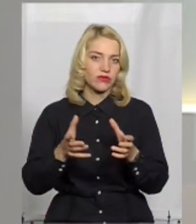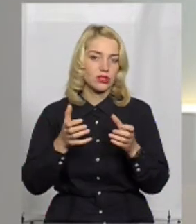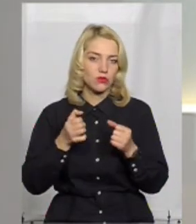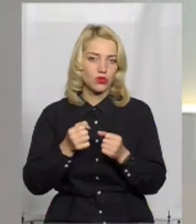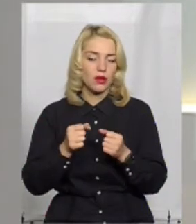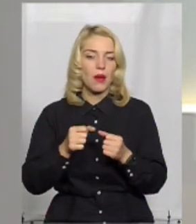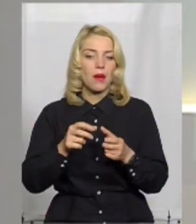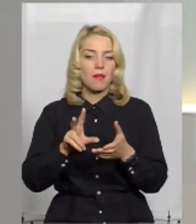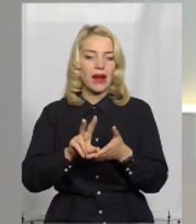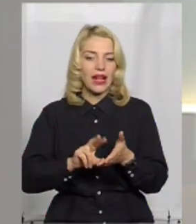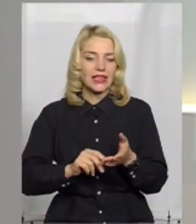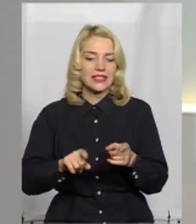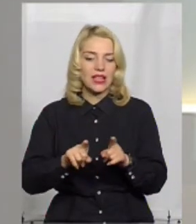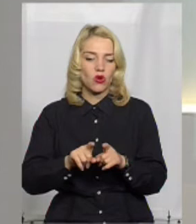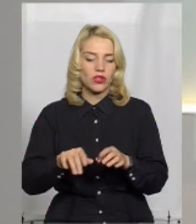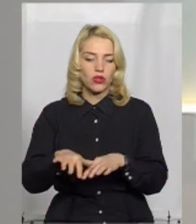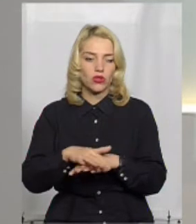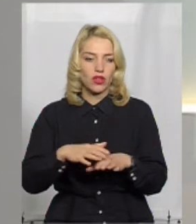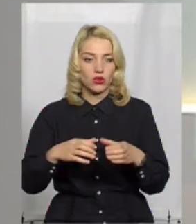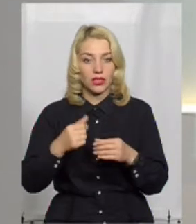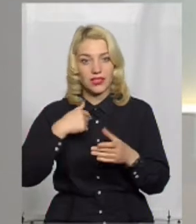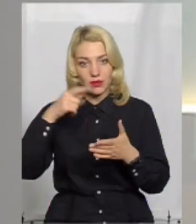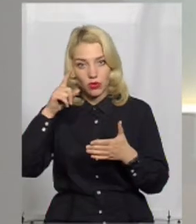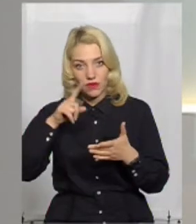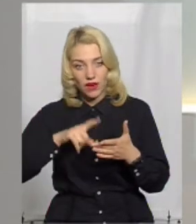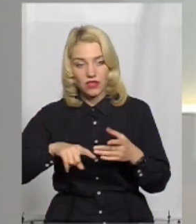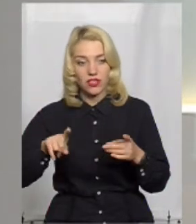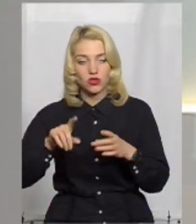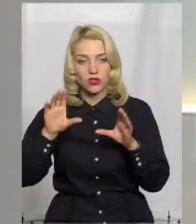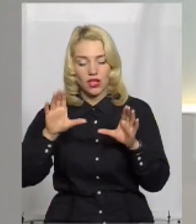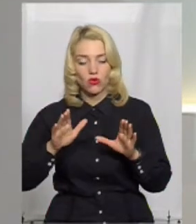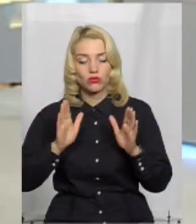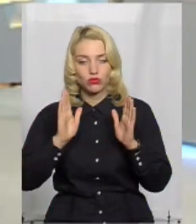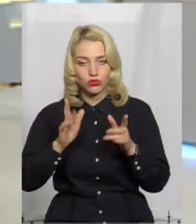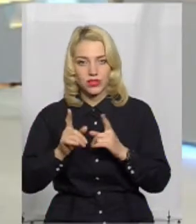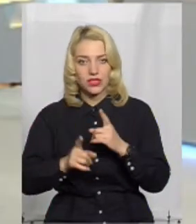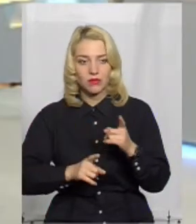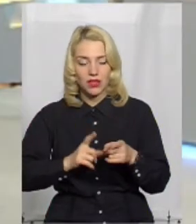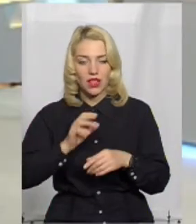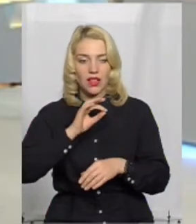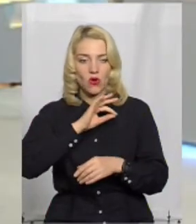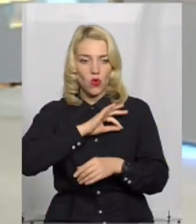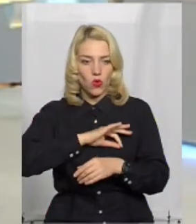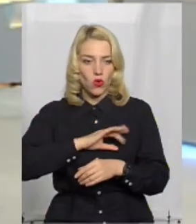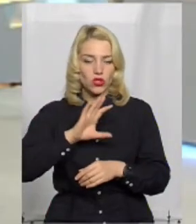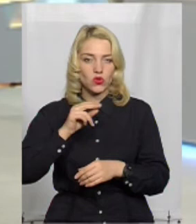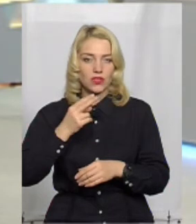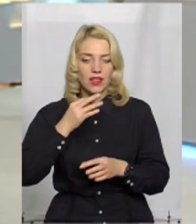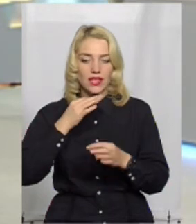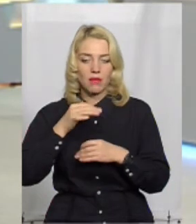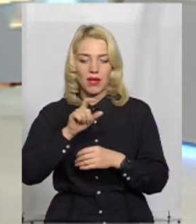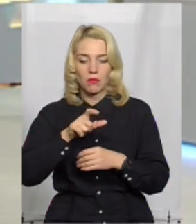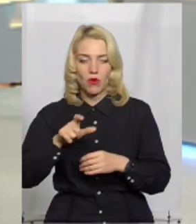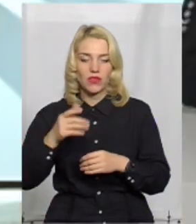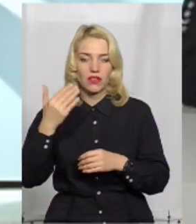приклад із цієї територіальної громади. Я сподіваюся, що закон буде змінено на користь соціальних перемовників, вони